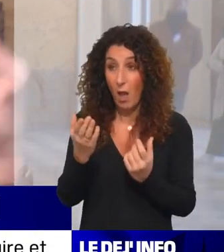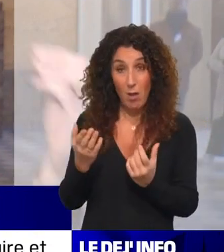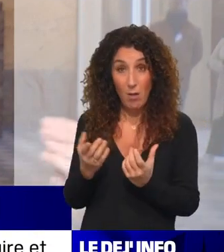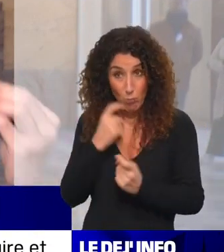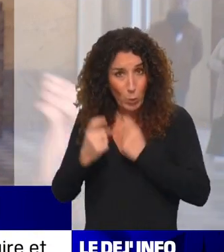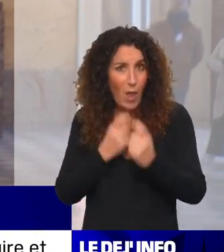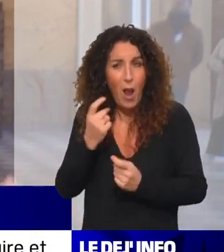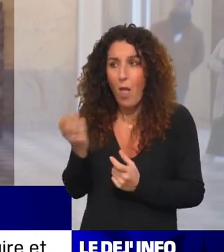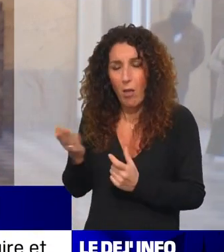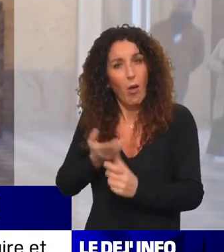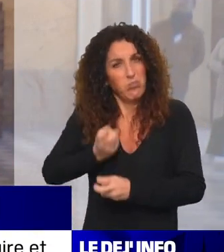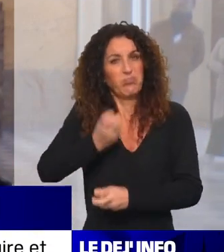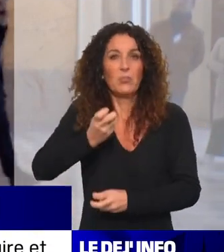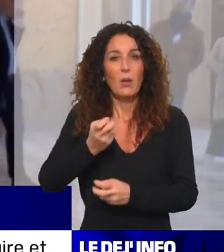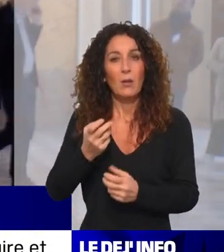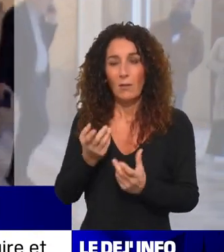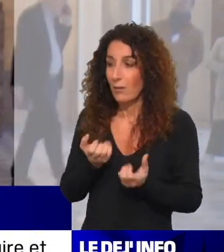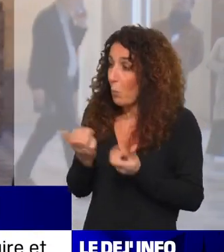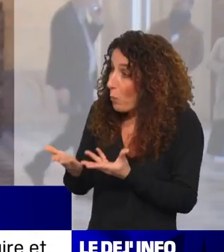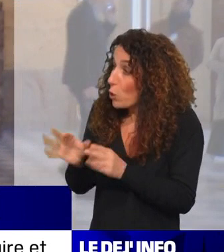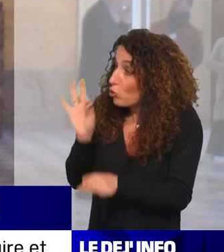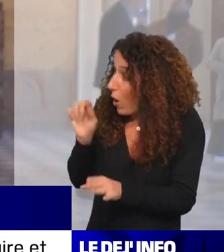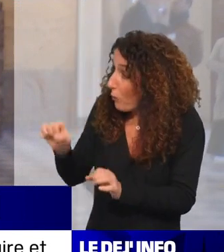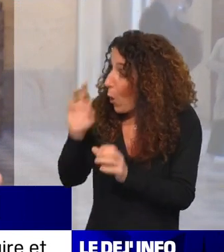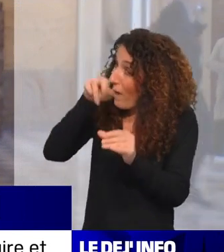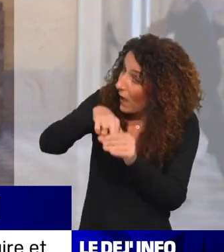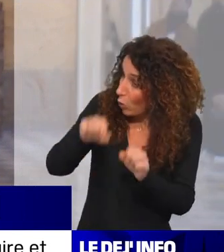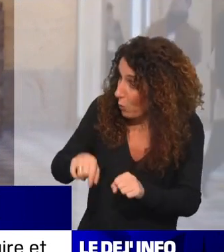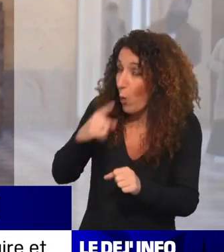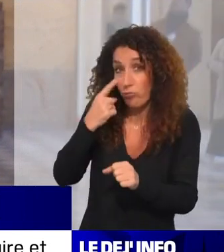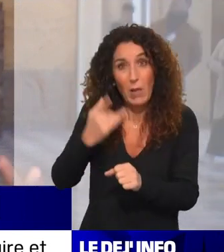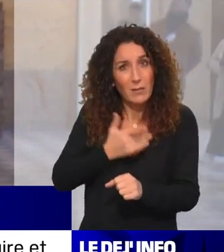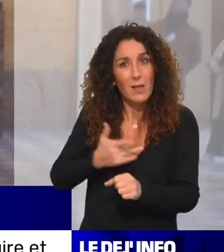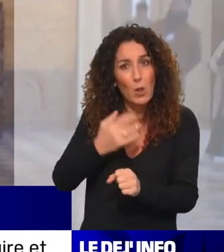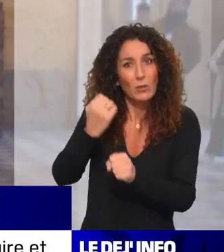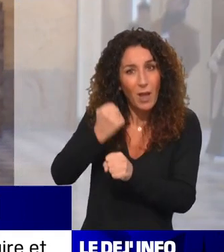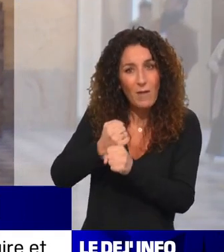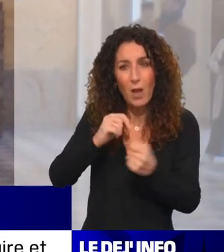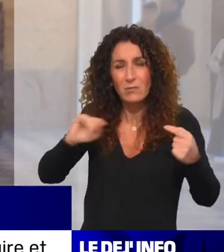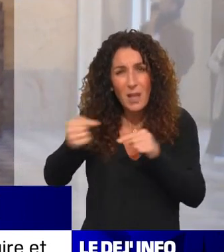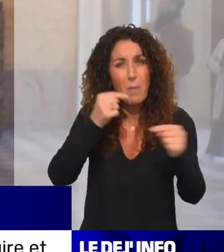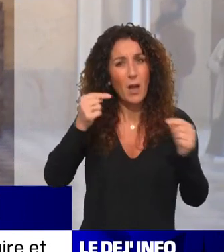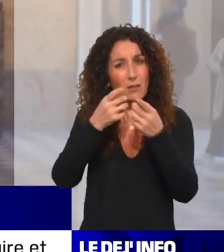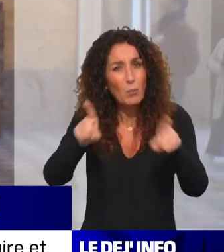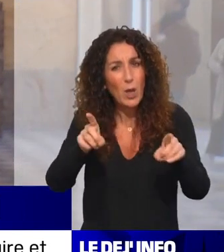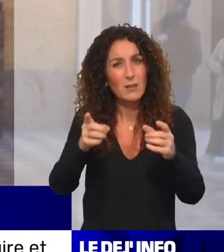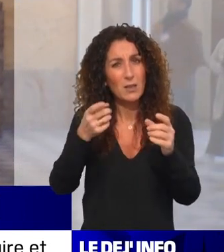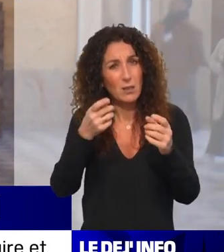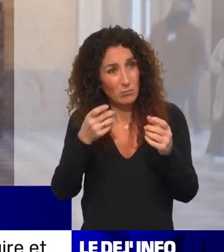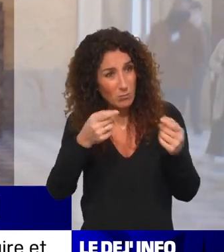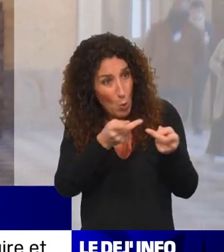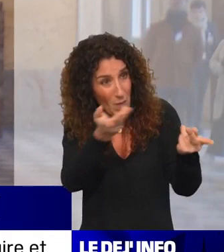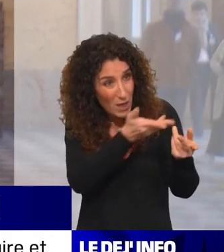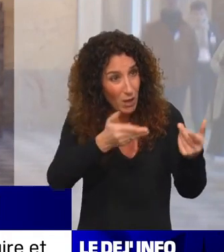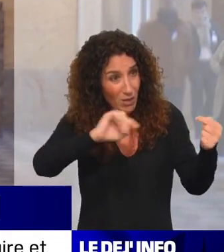donne le choix au président de le faire. Je pense que ça pourrait être un travail très intéressant, justement, de débat démocratique, de débat public, charge à lui de